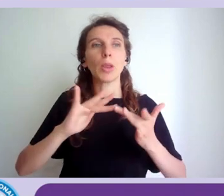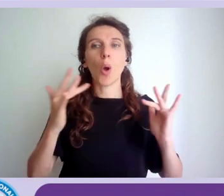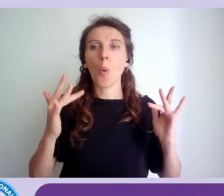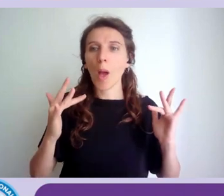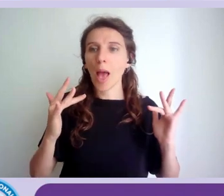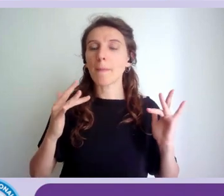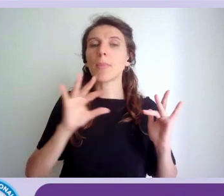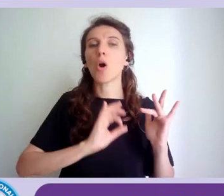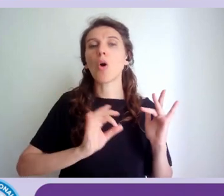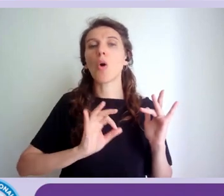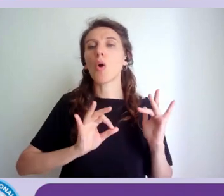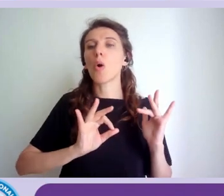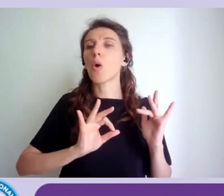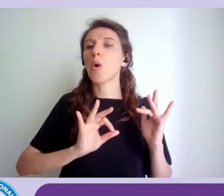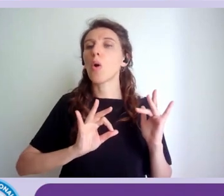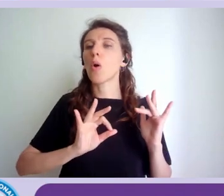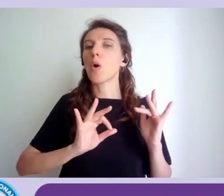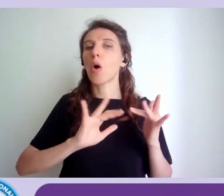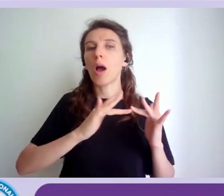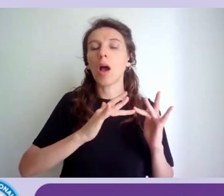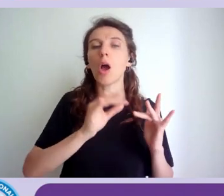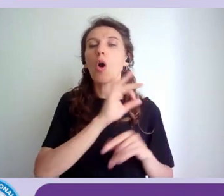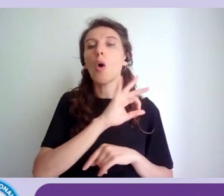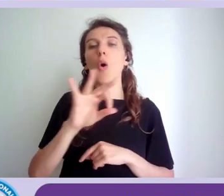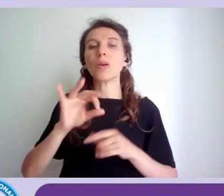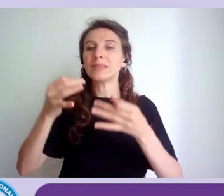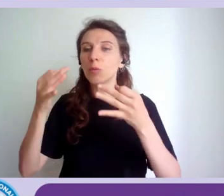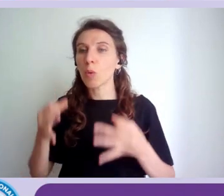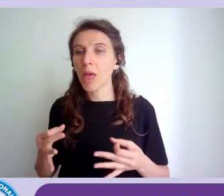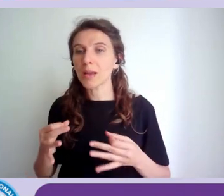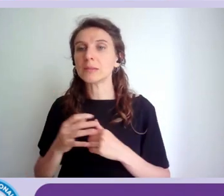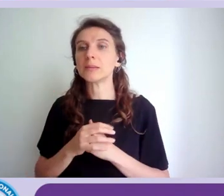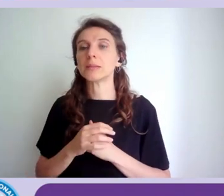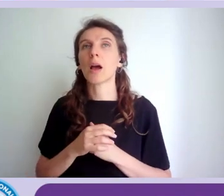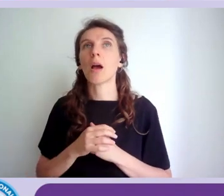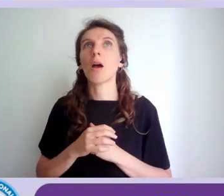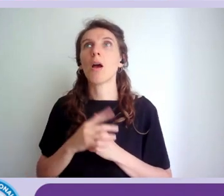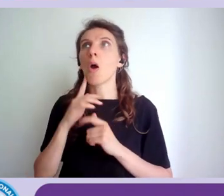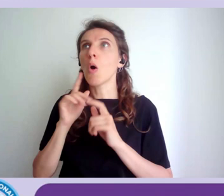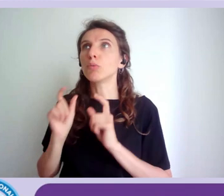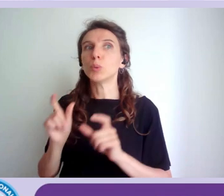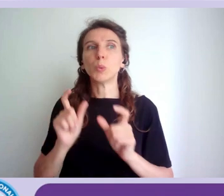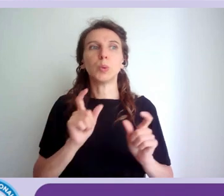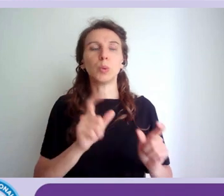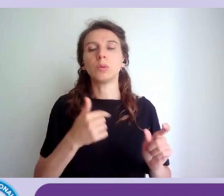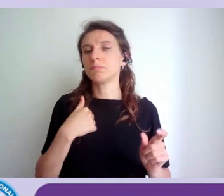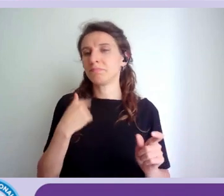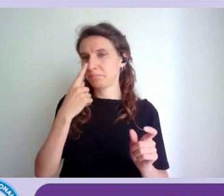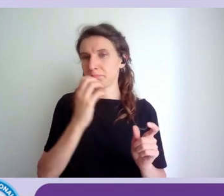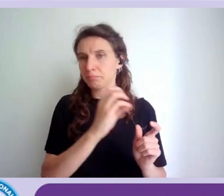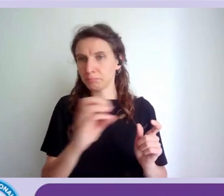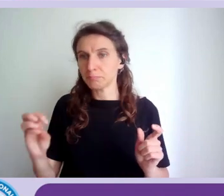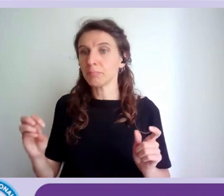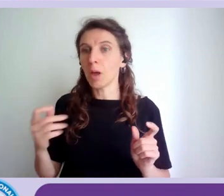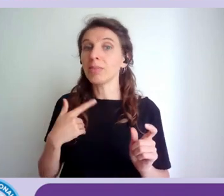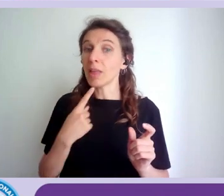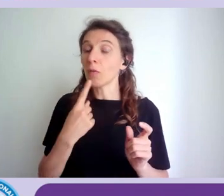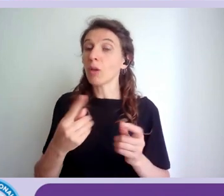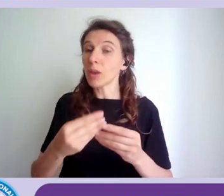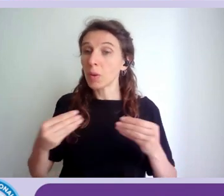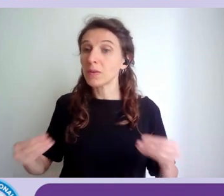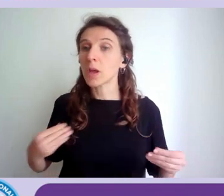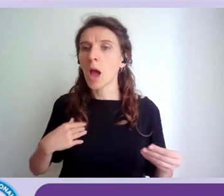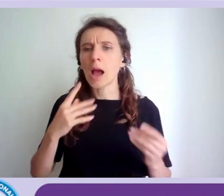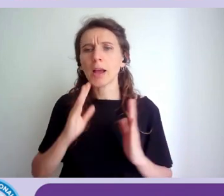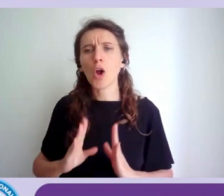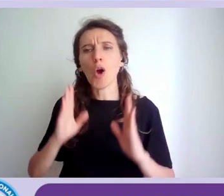sicurezza in ambito x y z in ambito condominiale